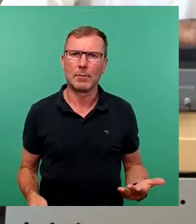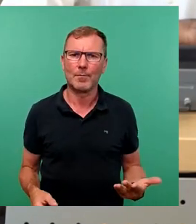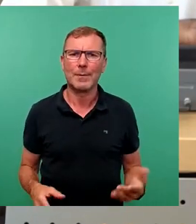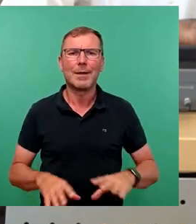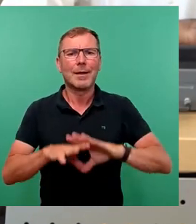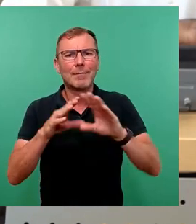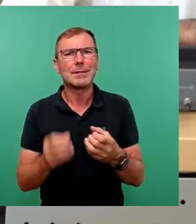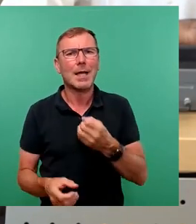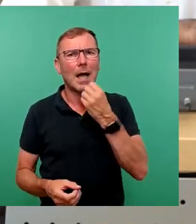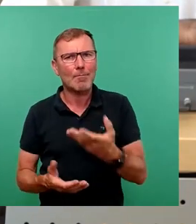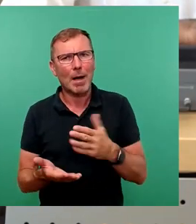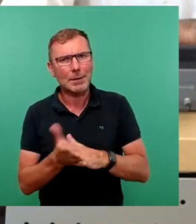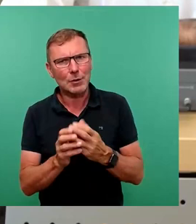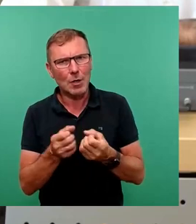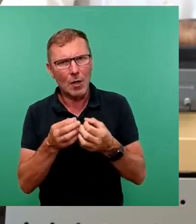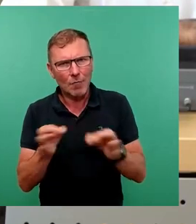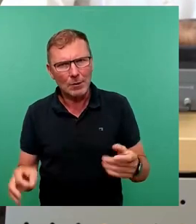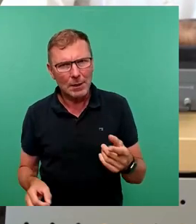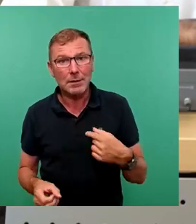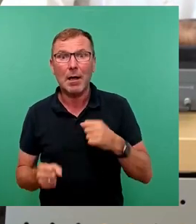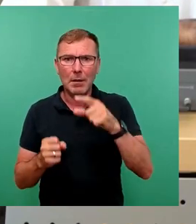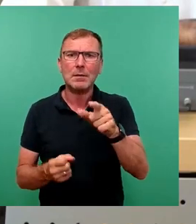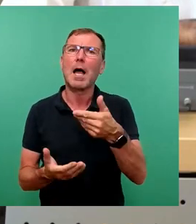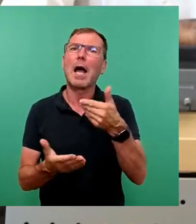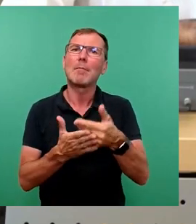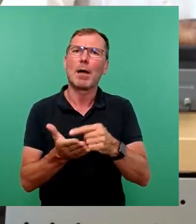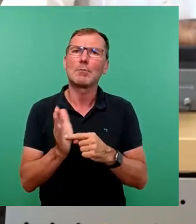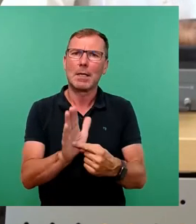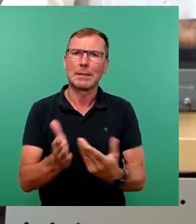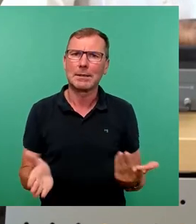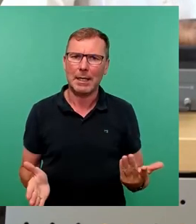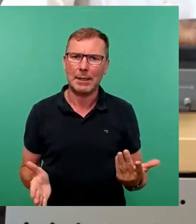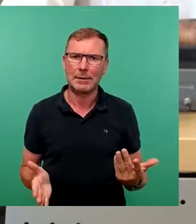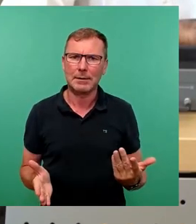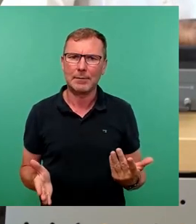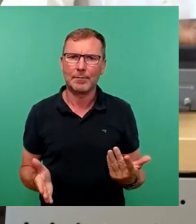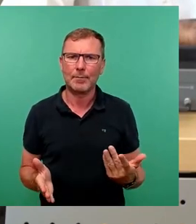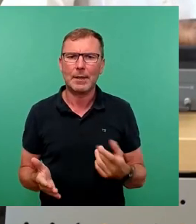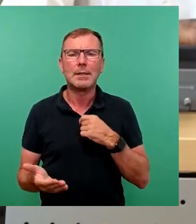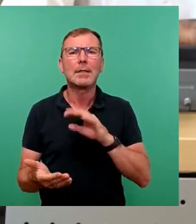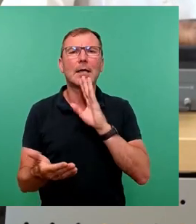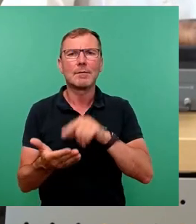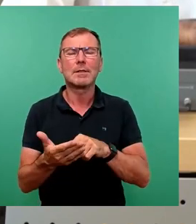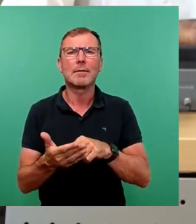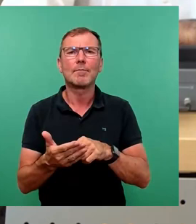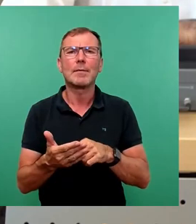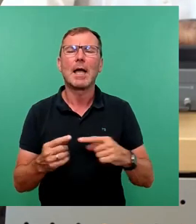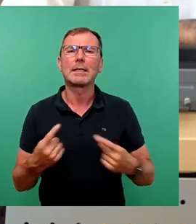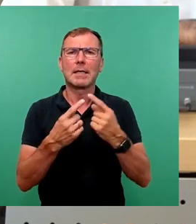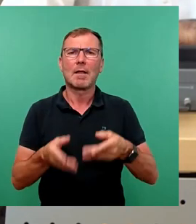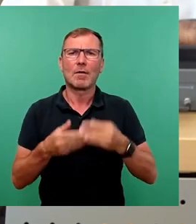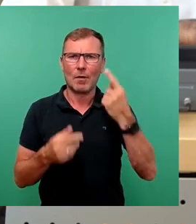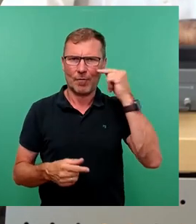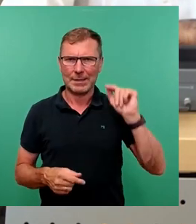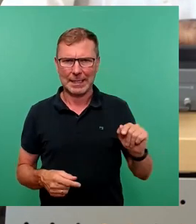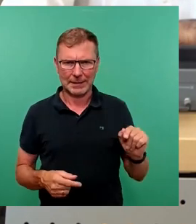praktisch funktioniert, das könnte ich Ihnen mal einem Beispiel zeigen. Also folgenden Tweet der Dissidentenfraktion von gestern.